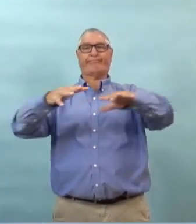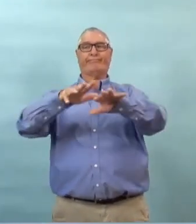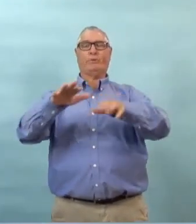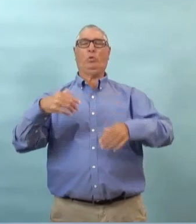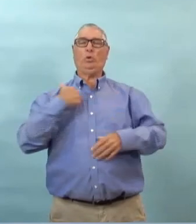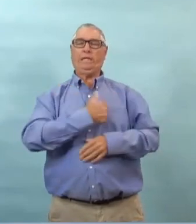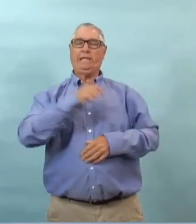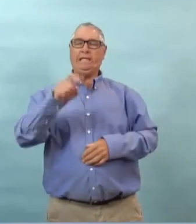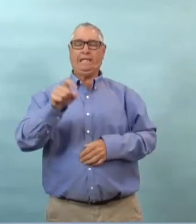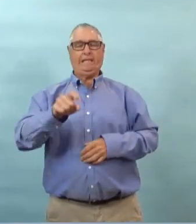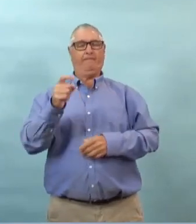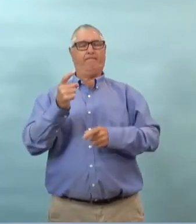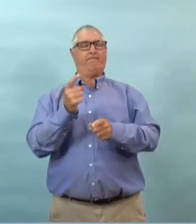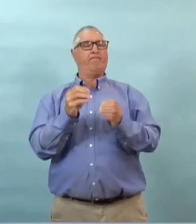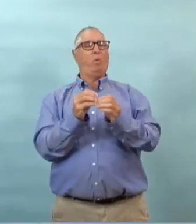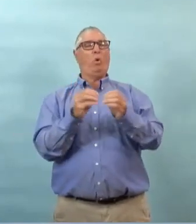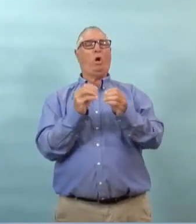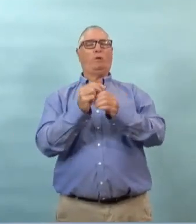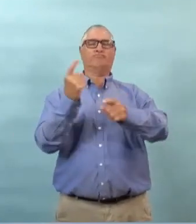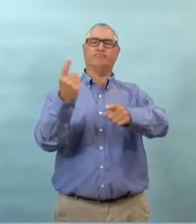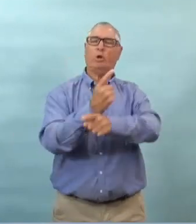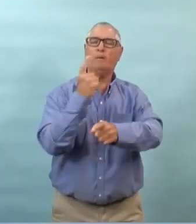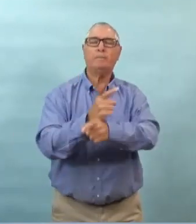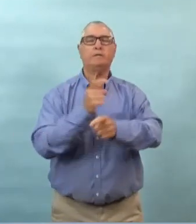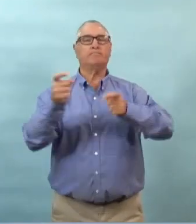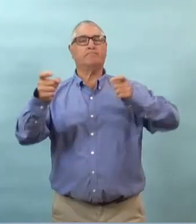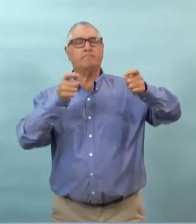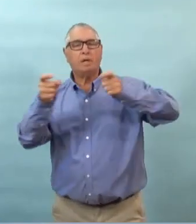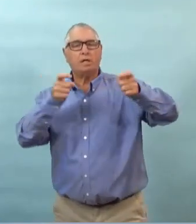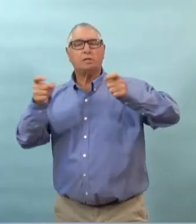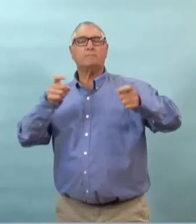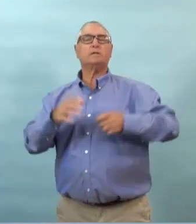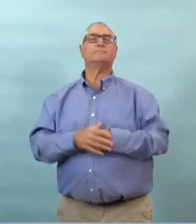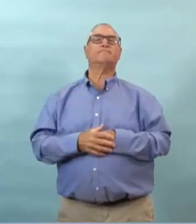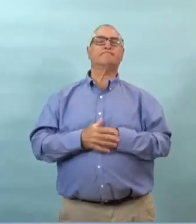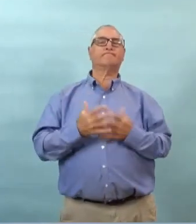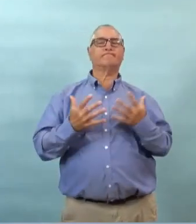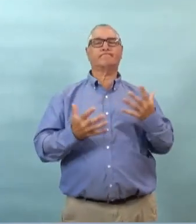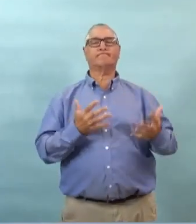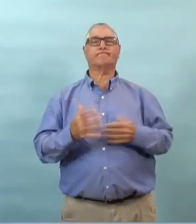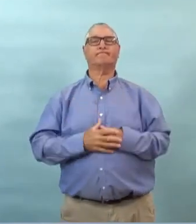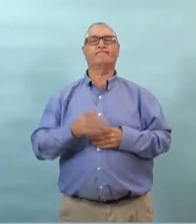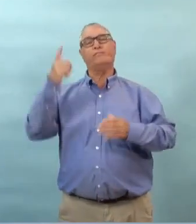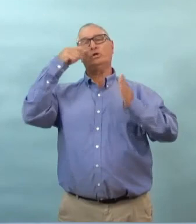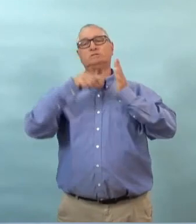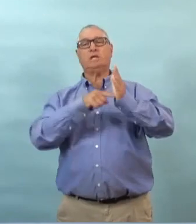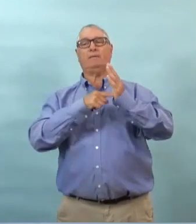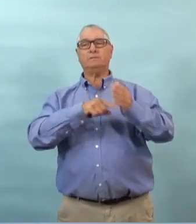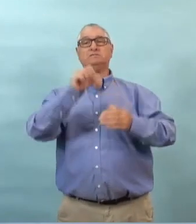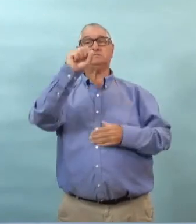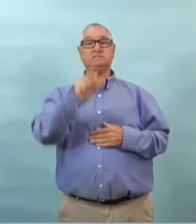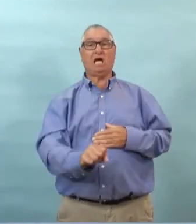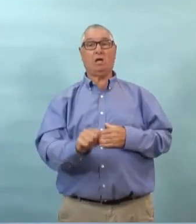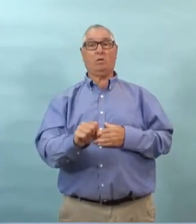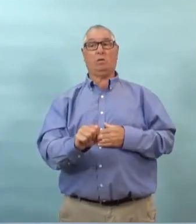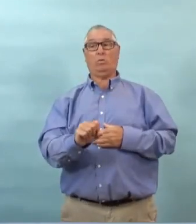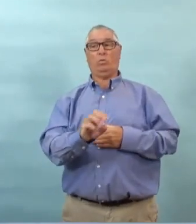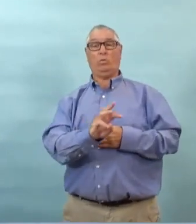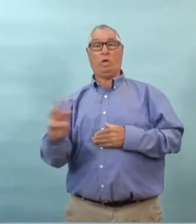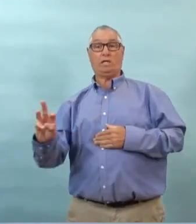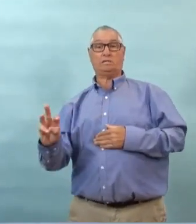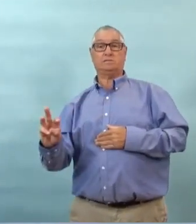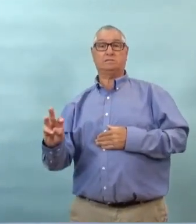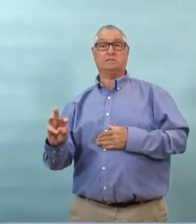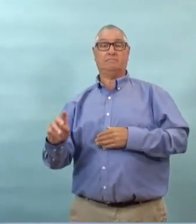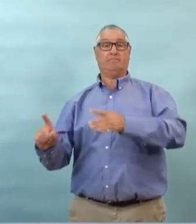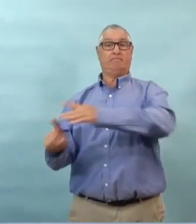vaccins mais on a une approche qui est quand même plus nuancée au niveau de la gestion alors pour répondre à votre question si on voit que